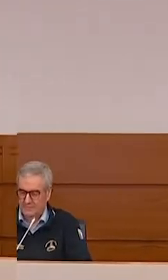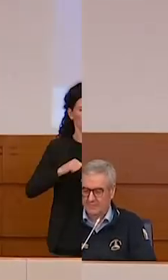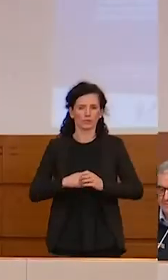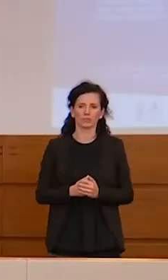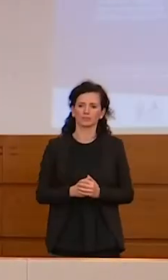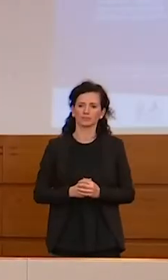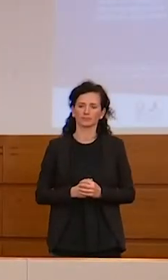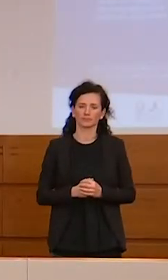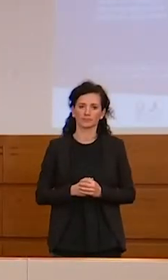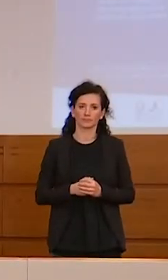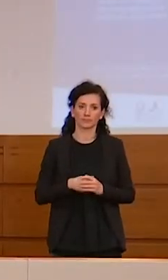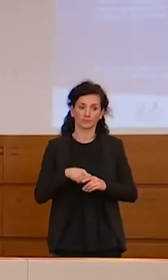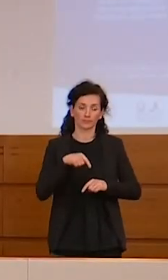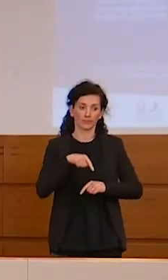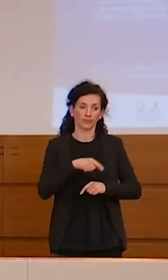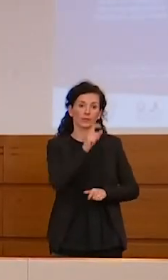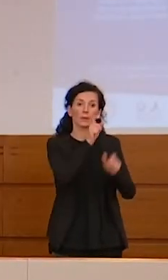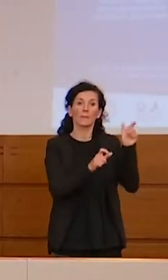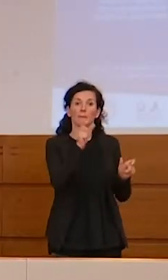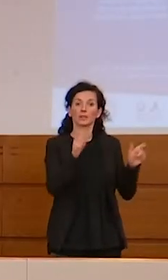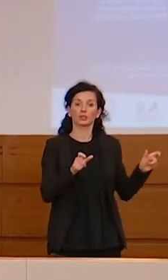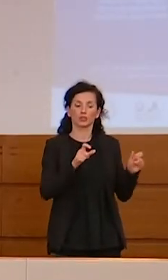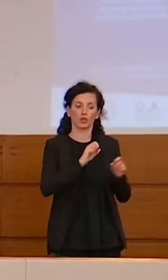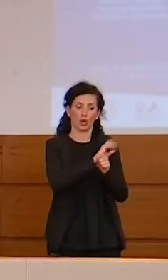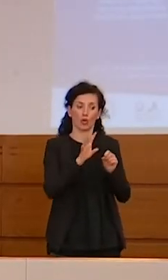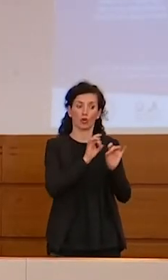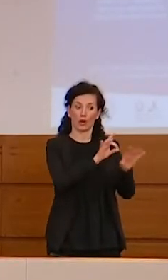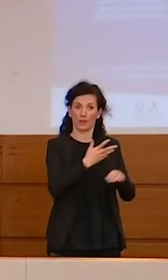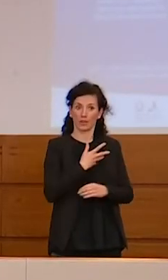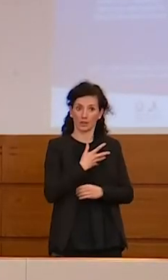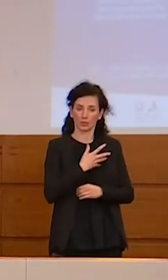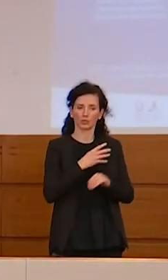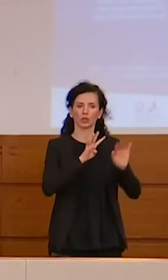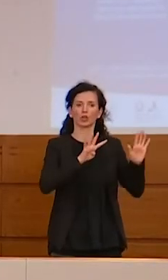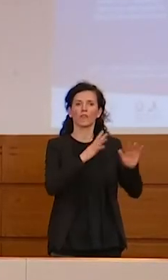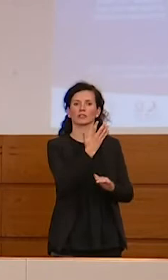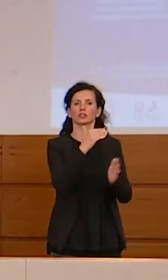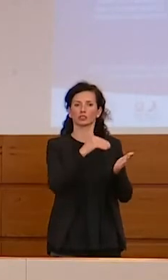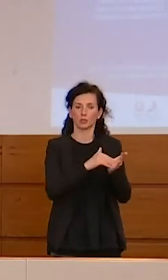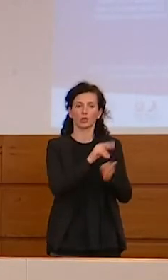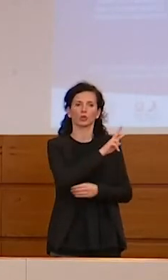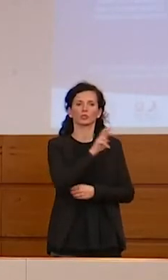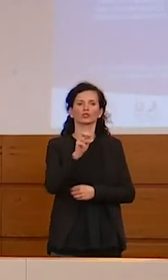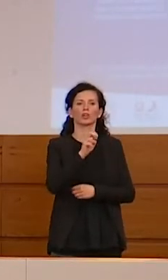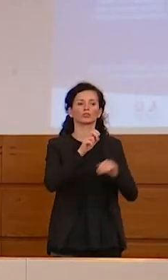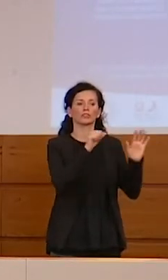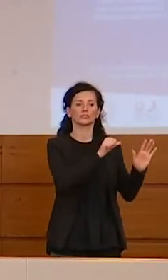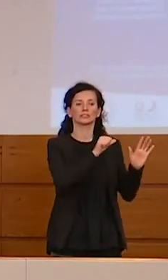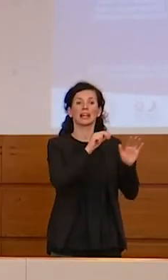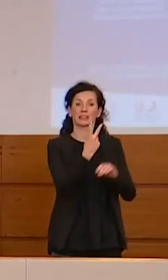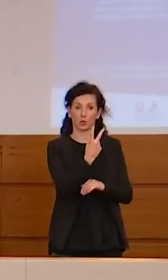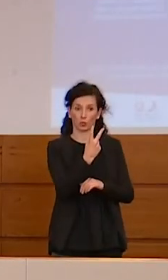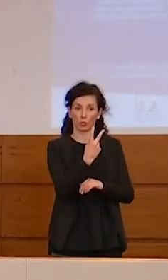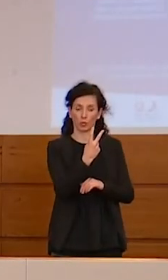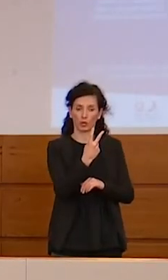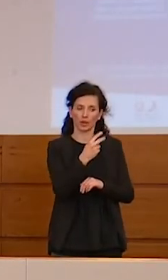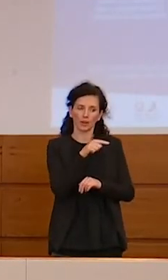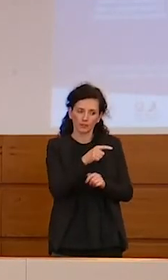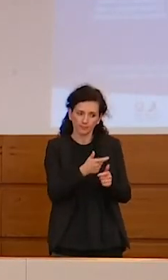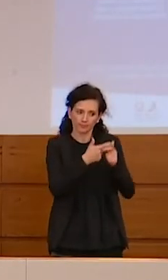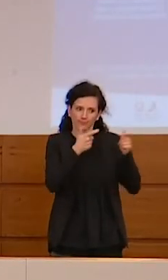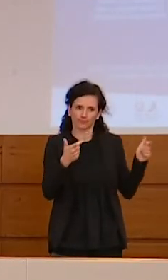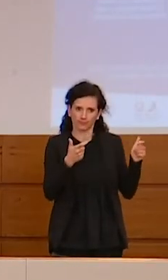Il totale delle persone attualmente positive è di 95.262, con un